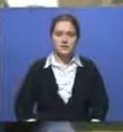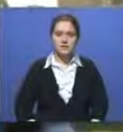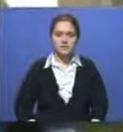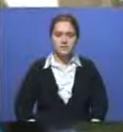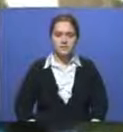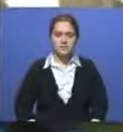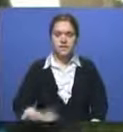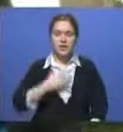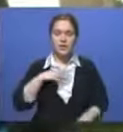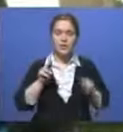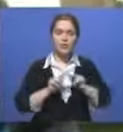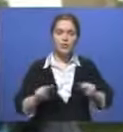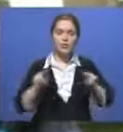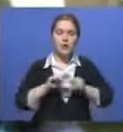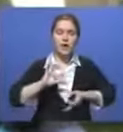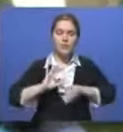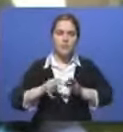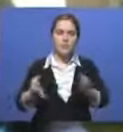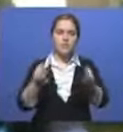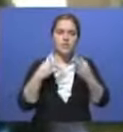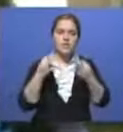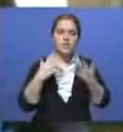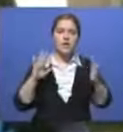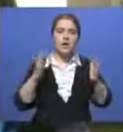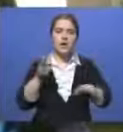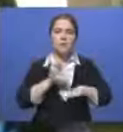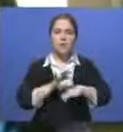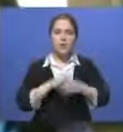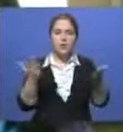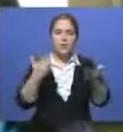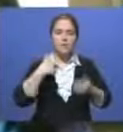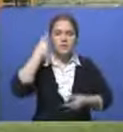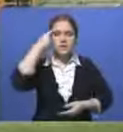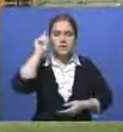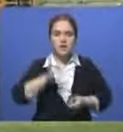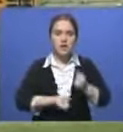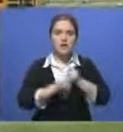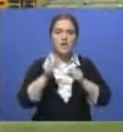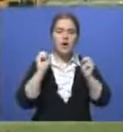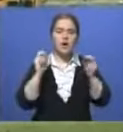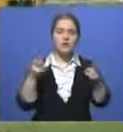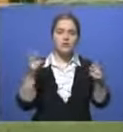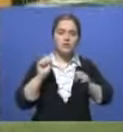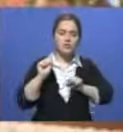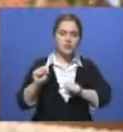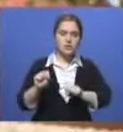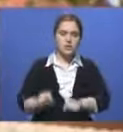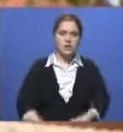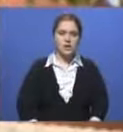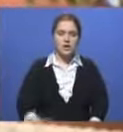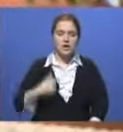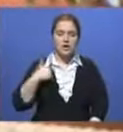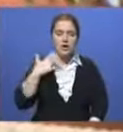Наши учителя подробно рассказали нам о признаках Эболы. Теперь мы знаем, от чего и как нужно беречься. Я все еще